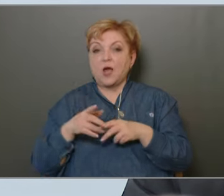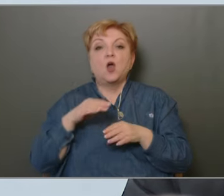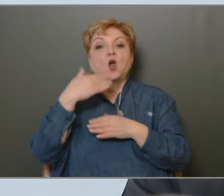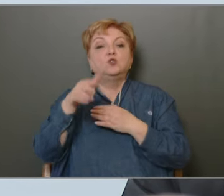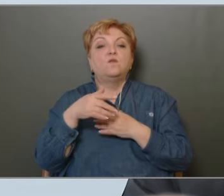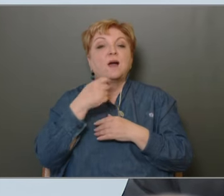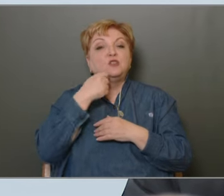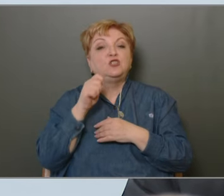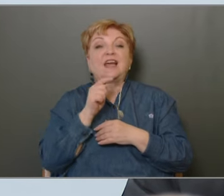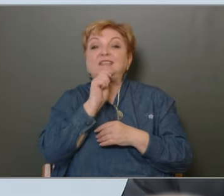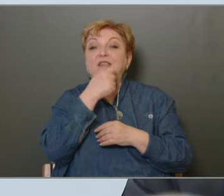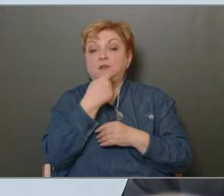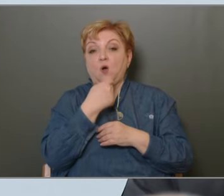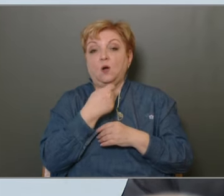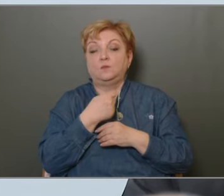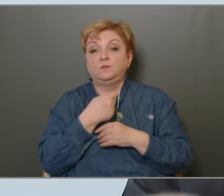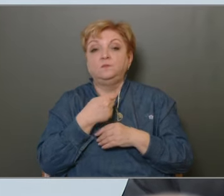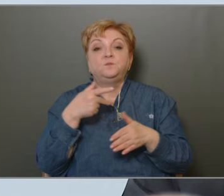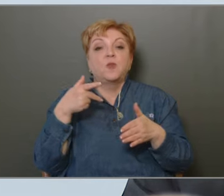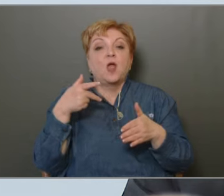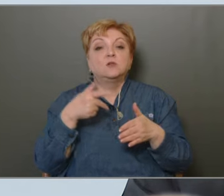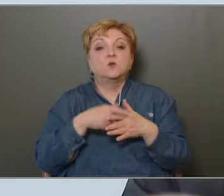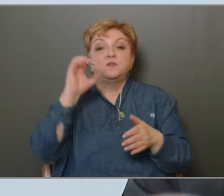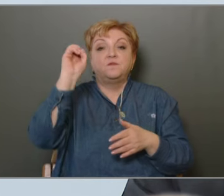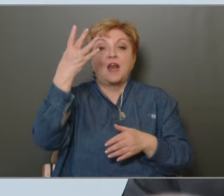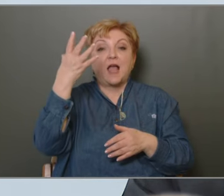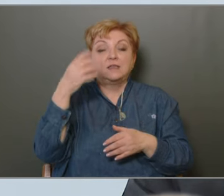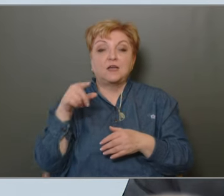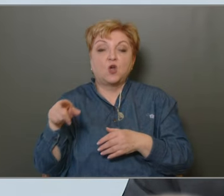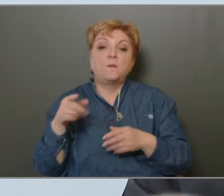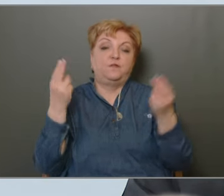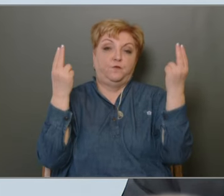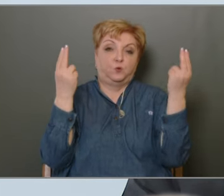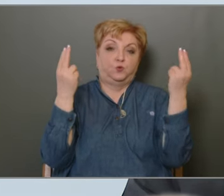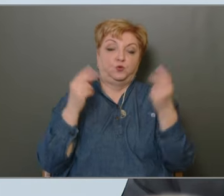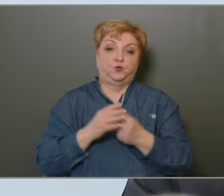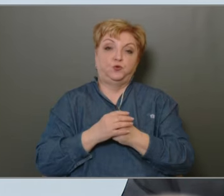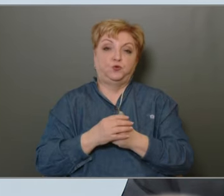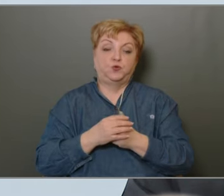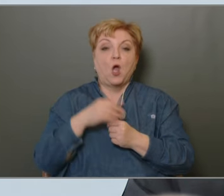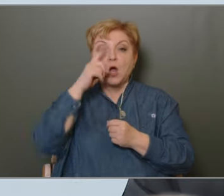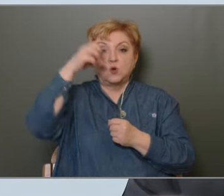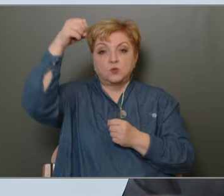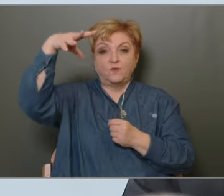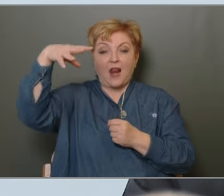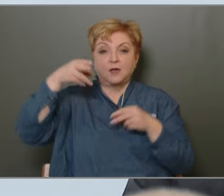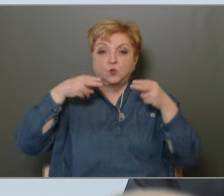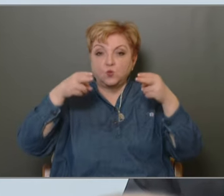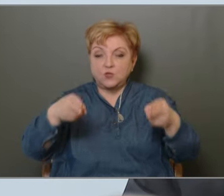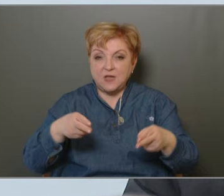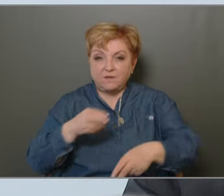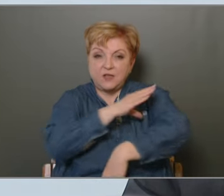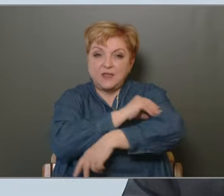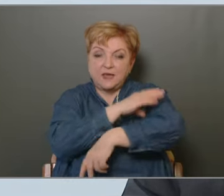sikernek a titka egyben És a közvilágítás a másik, ami szerintem nagyon fontos, a rosszul világított utcákon, hogy